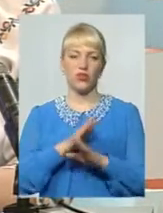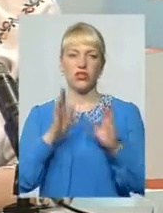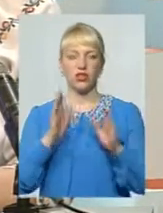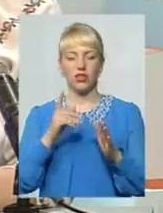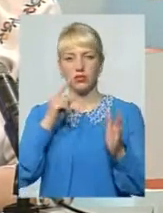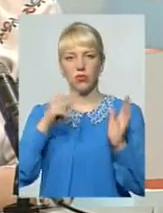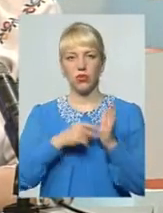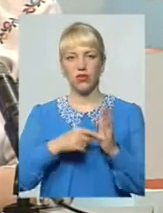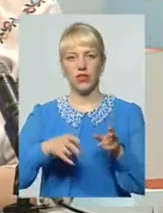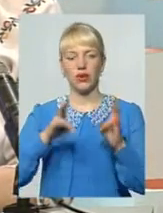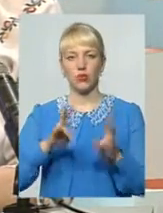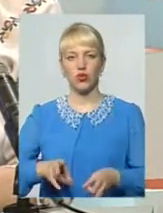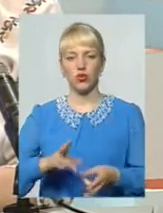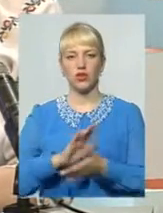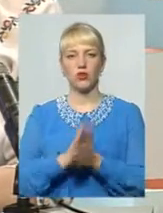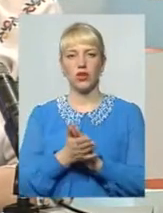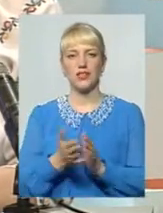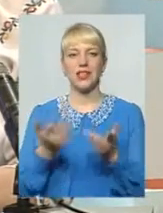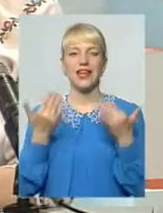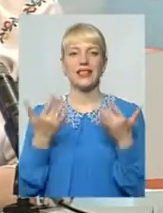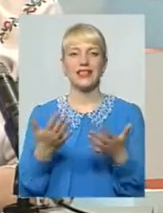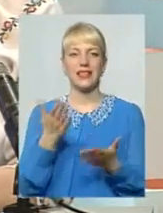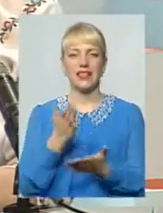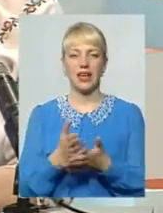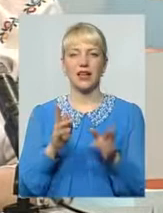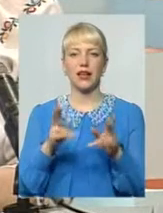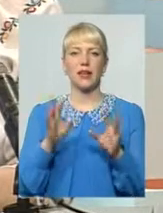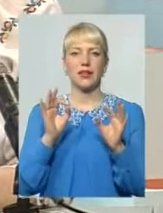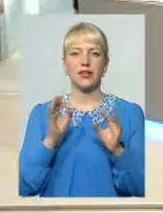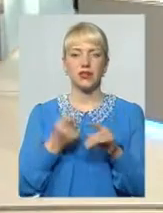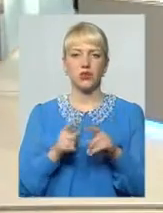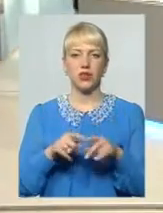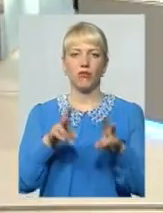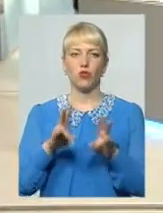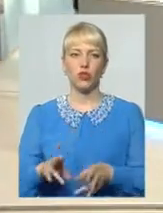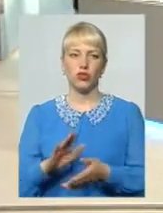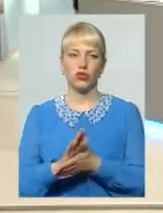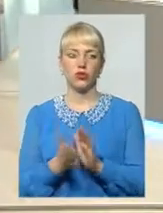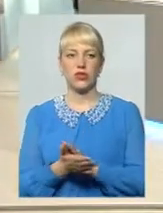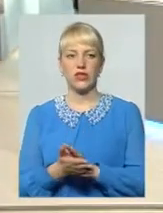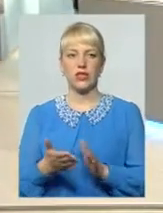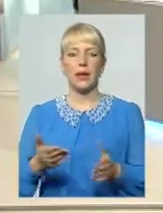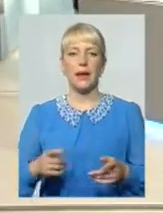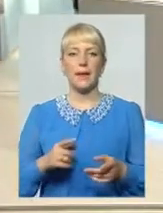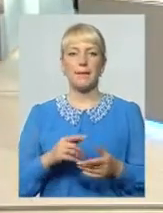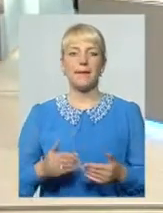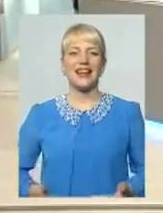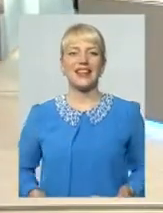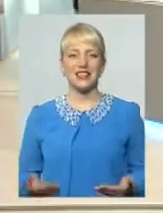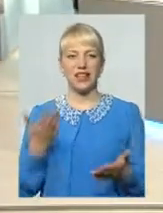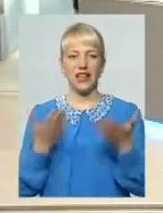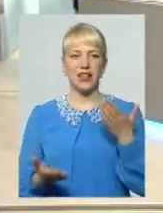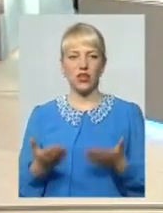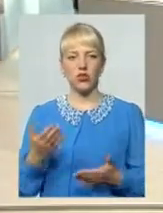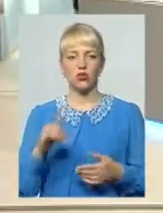попадання В травмуючу ситуацію А скільки як вона цю травмуючу ситуацію Пережила Якщо в